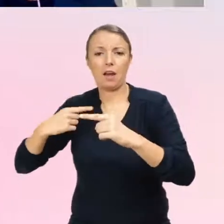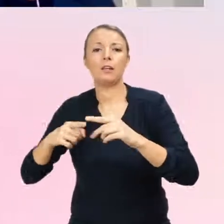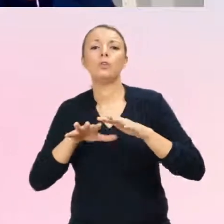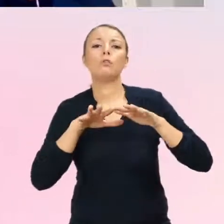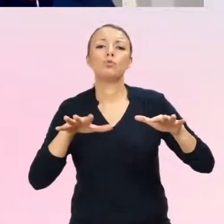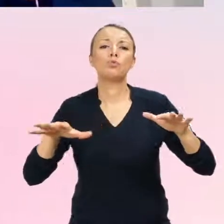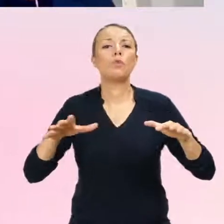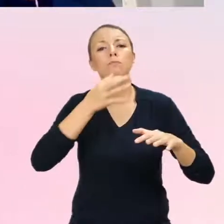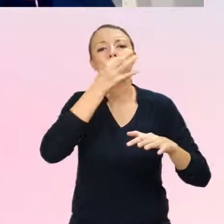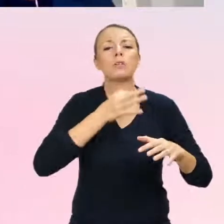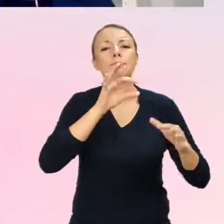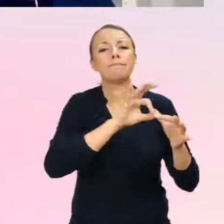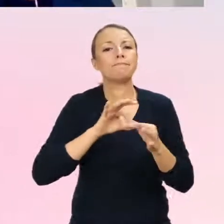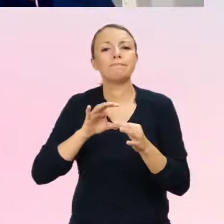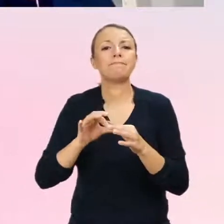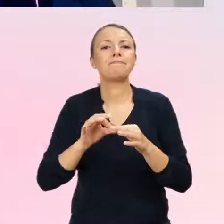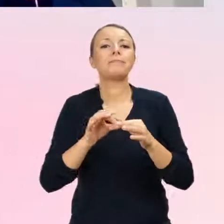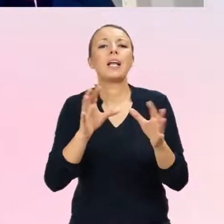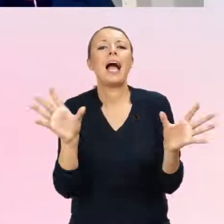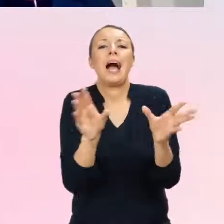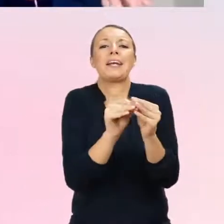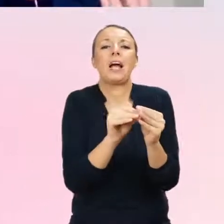współwystępujących zaburzeń psychicznych,